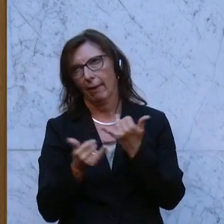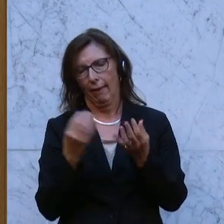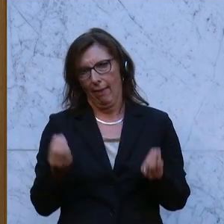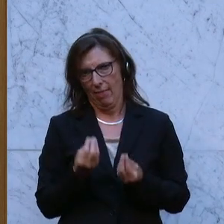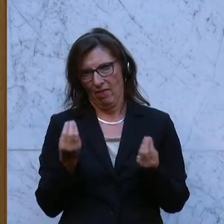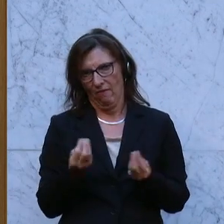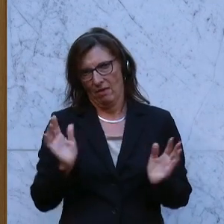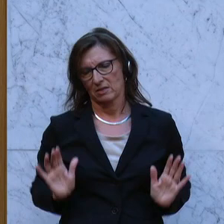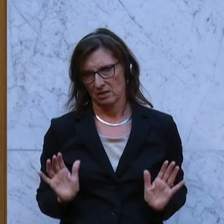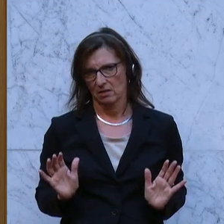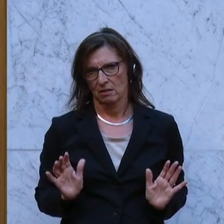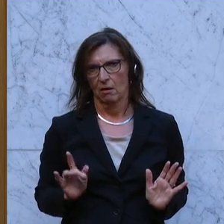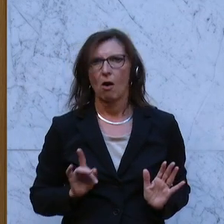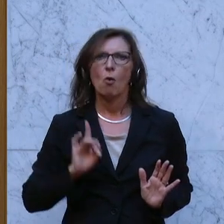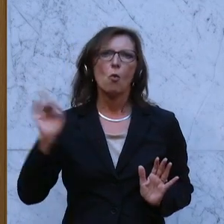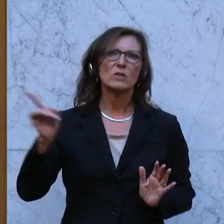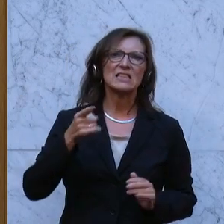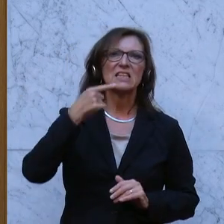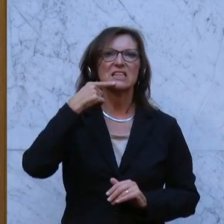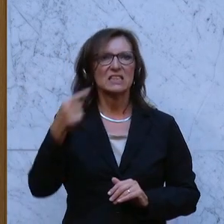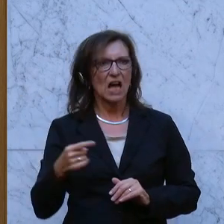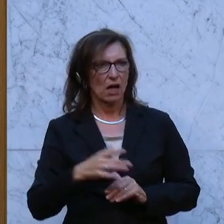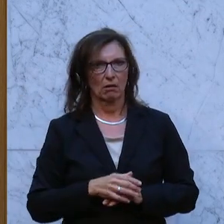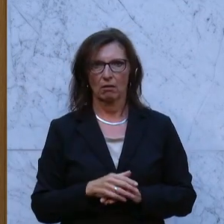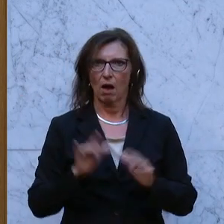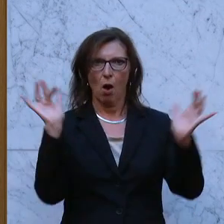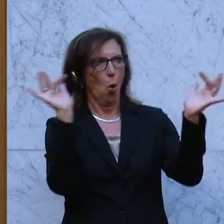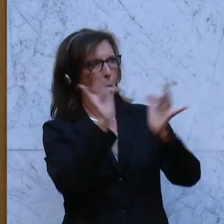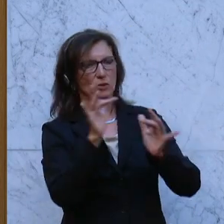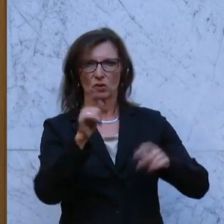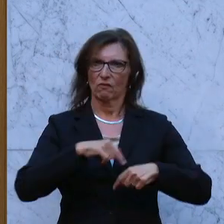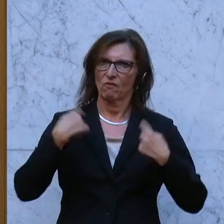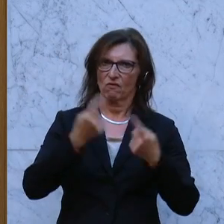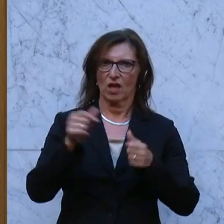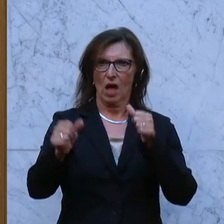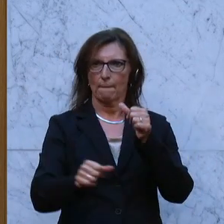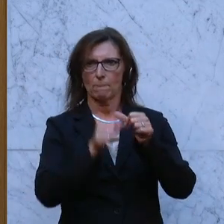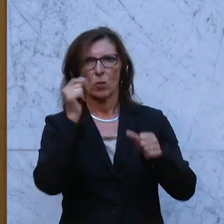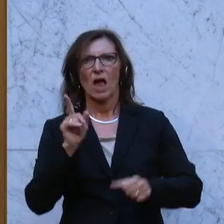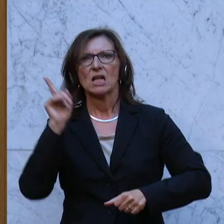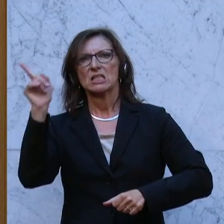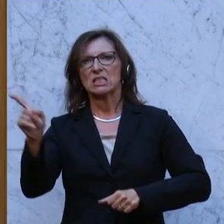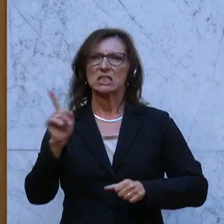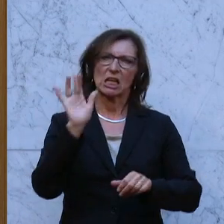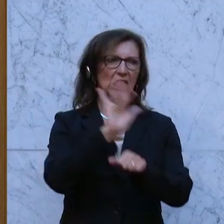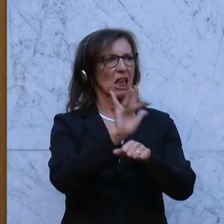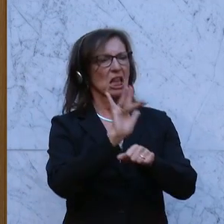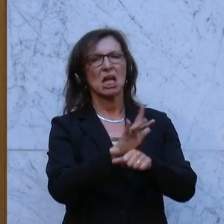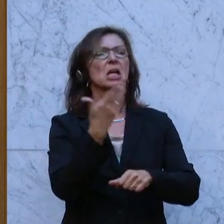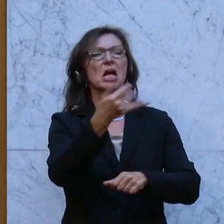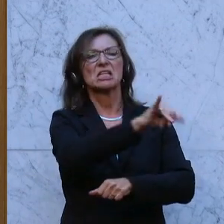dass sie dann mit dem Gießgarnenprinzip gegen die Opposition, gegen unsere Modelle wettern. Tatsächlich würde